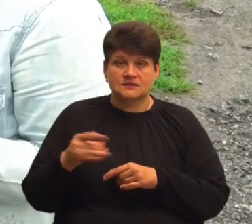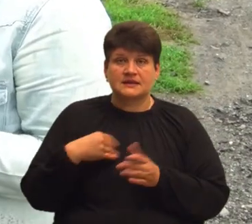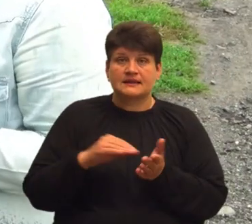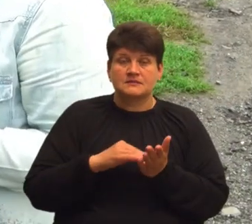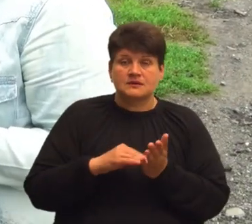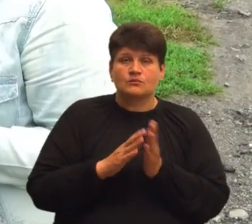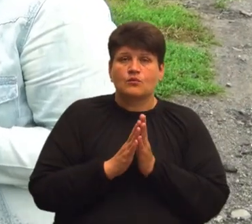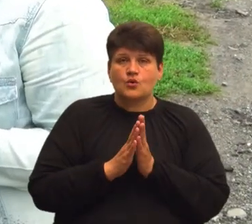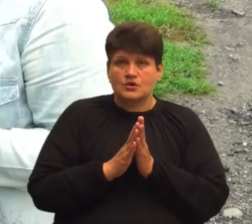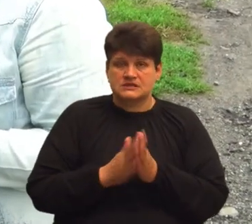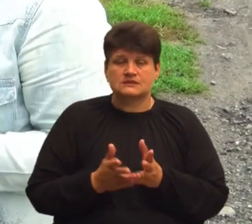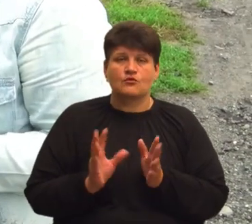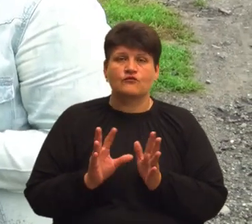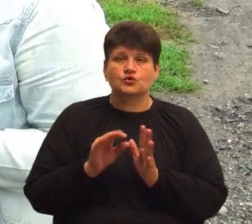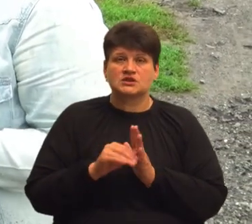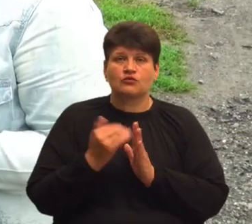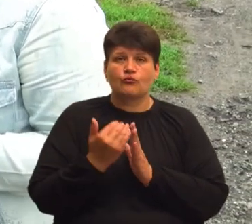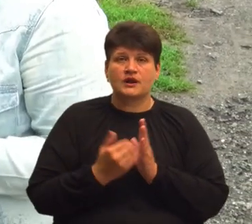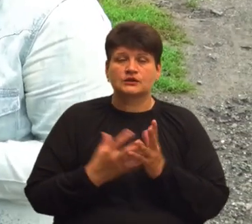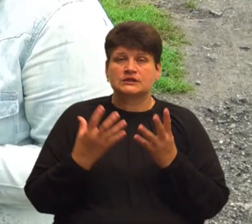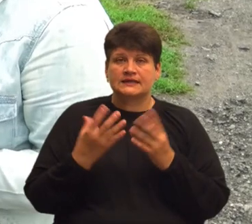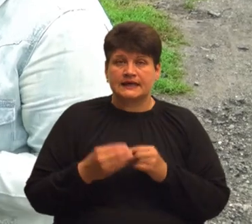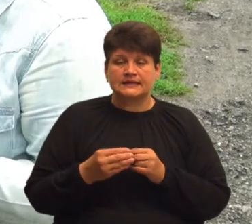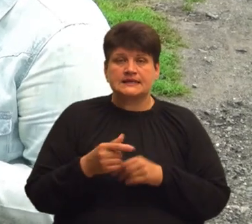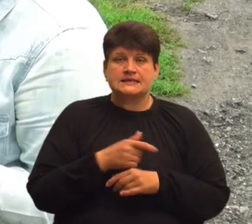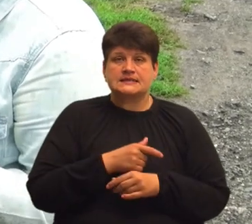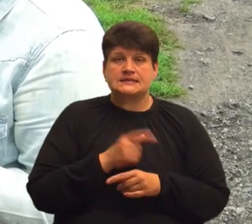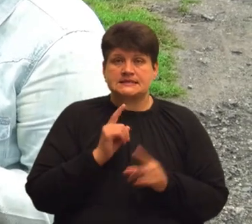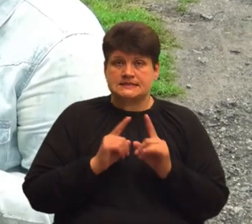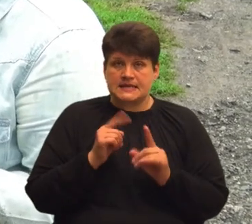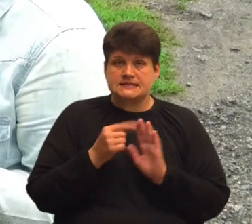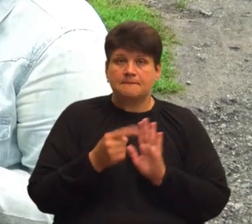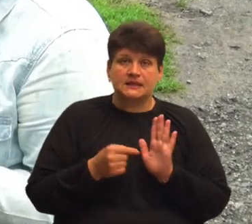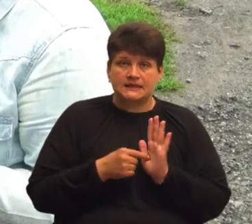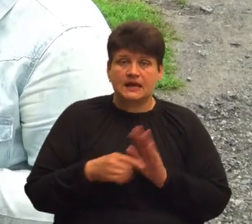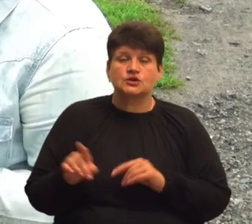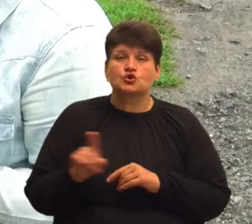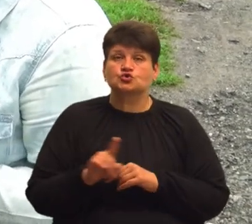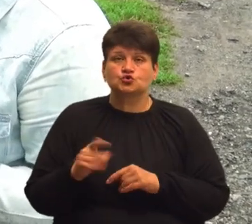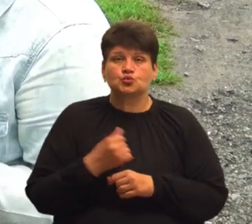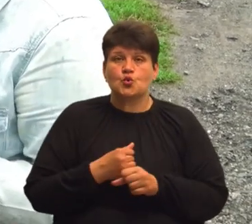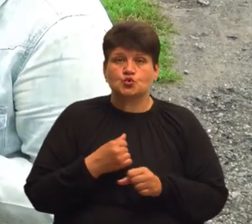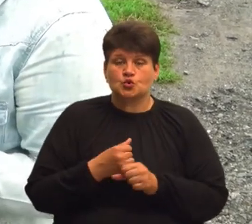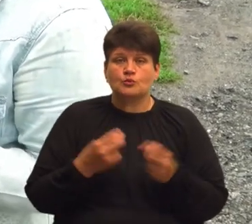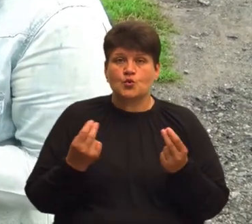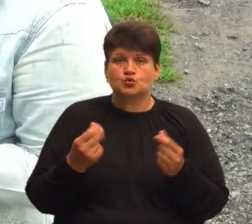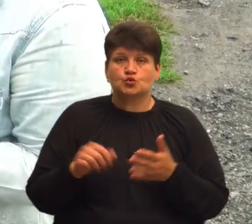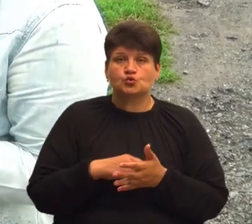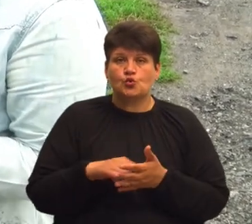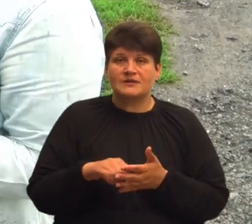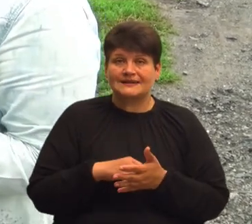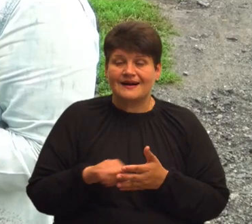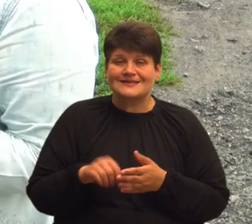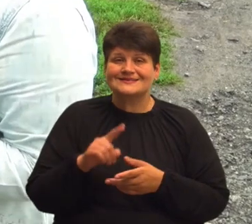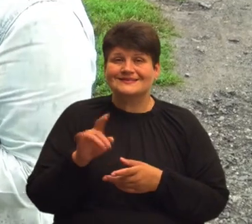просимо включити в порядок денний, чергової сесії питання щодо розроблення кошторисної документації для